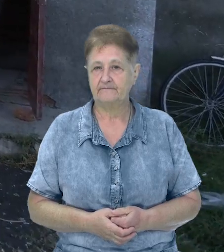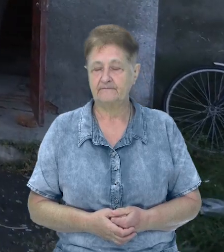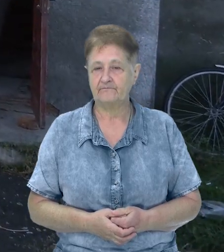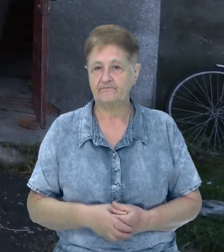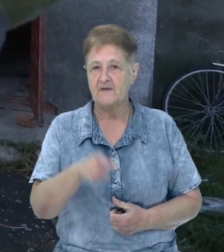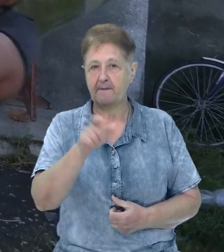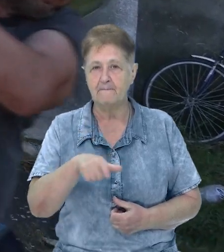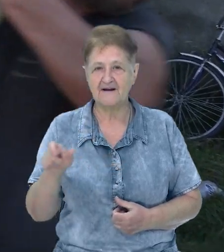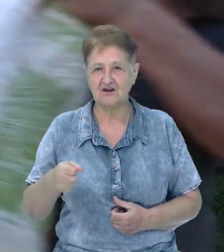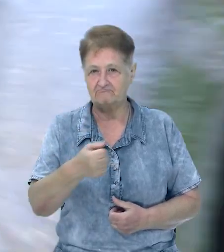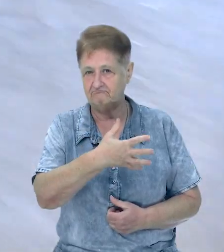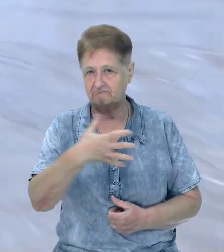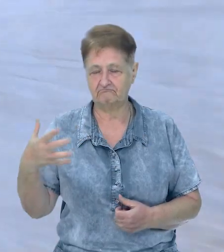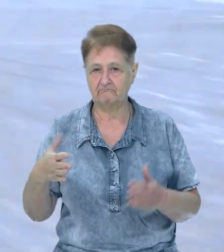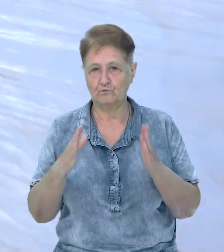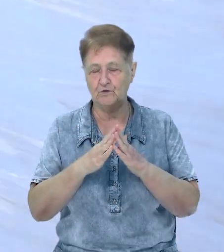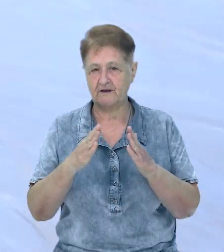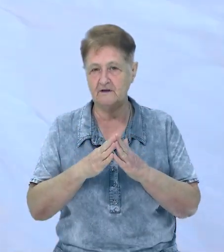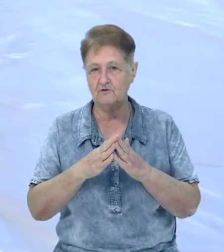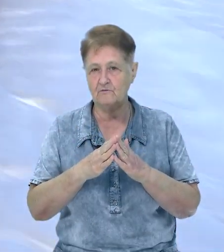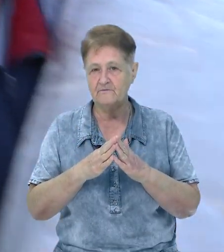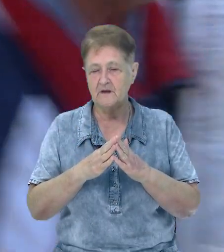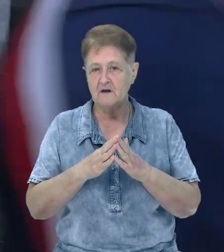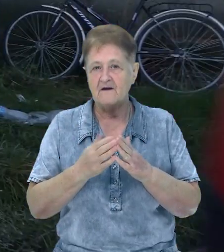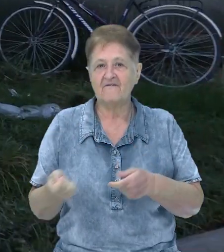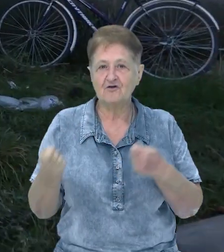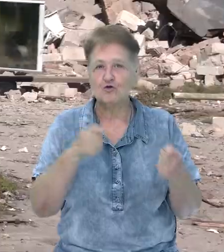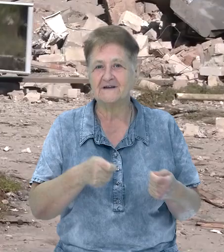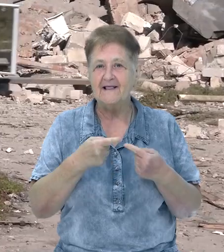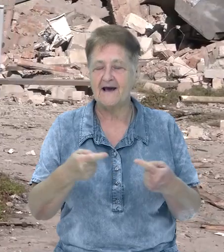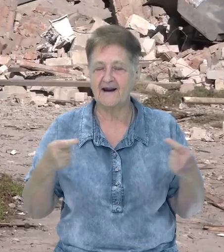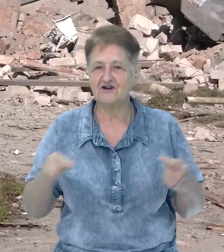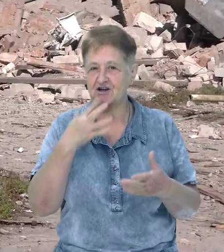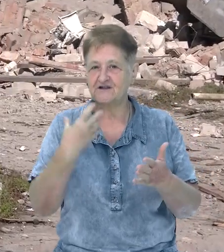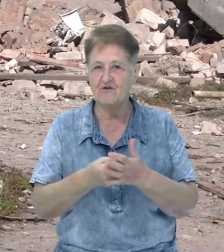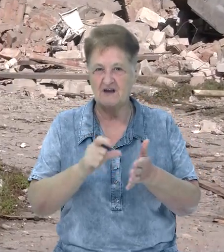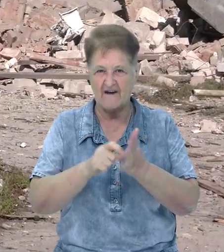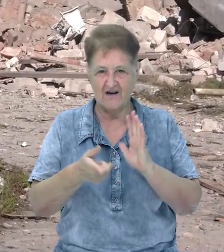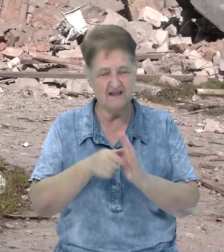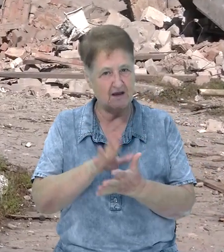Мешканці багатоквартирного будинку виносять речі зі своїх зруйнованих і пошкоджених квартир.